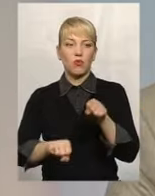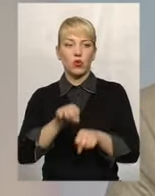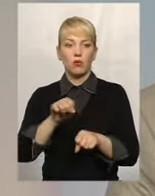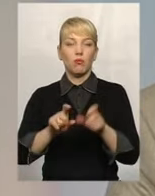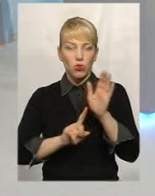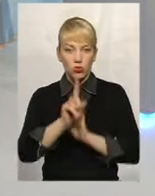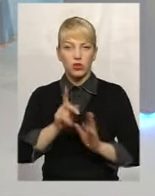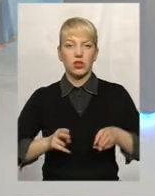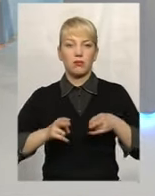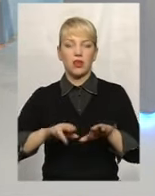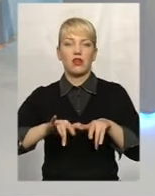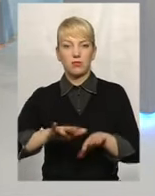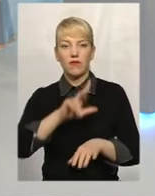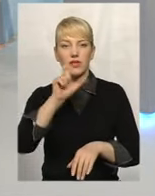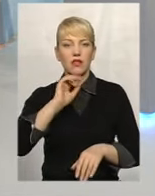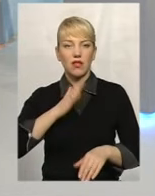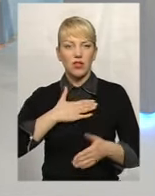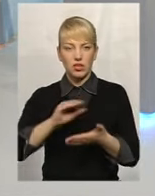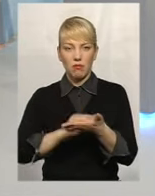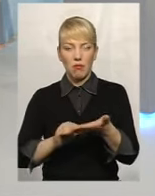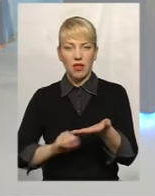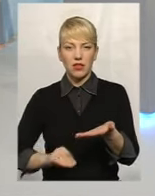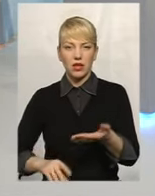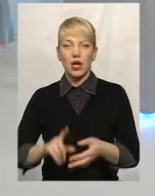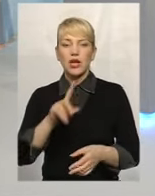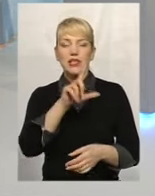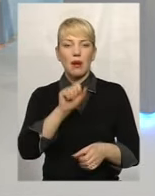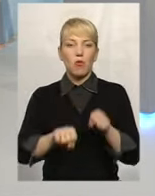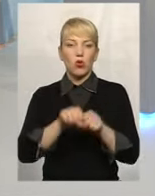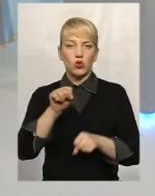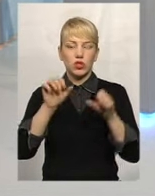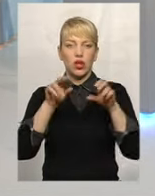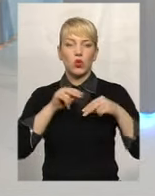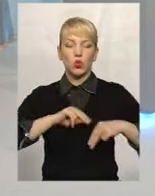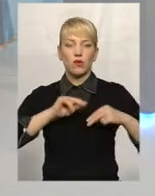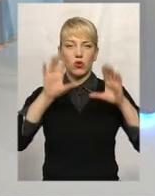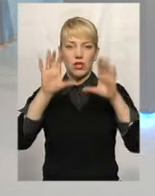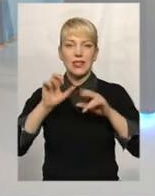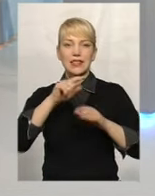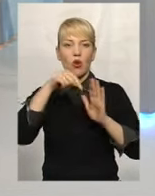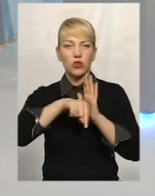кримінальні справи за нашими матеріалами, по порушенню трудового законодавства за ознаками злочину 175, це